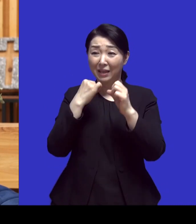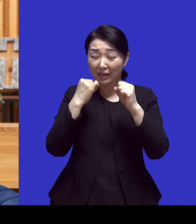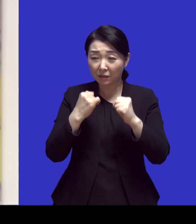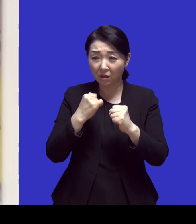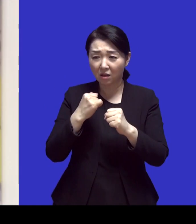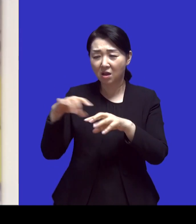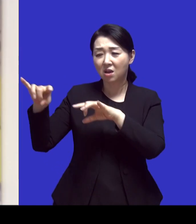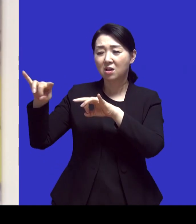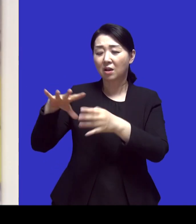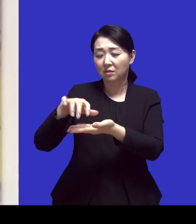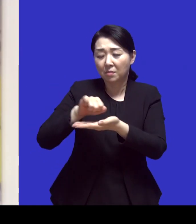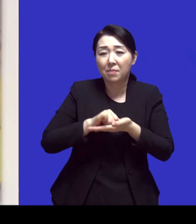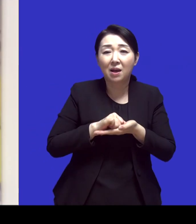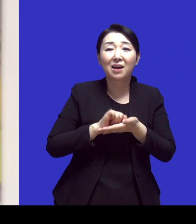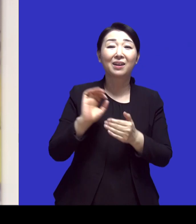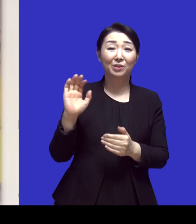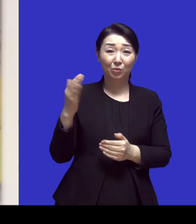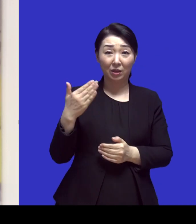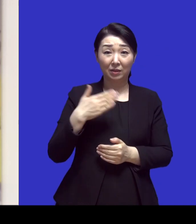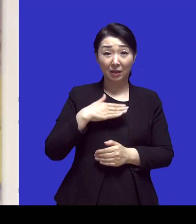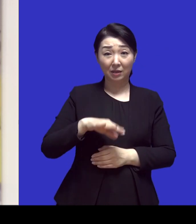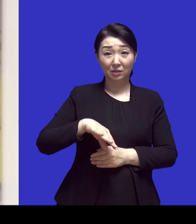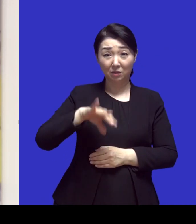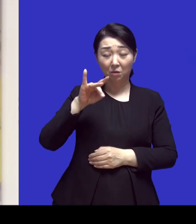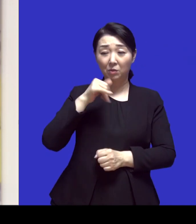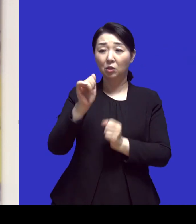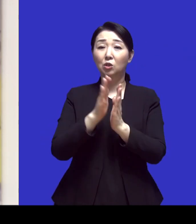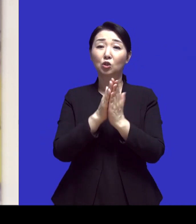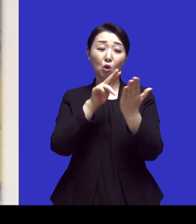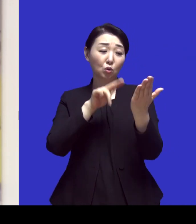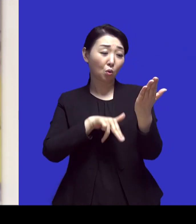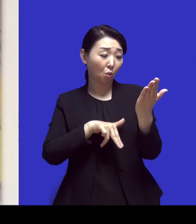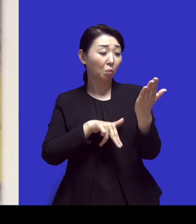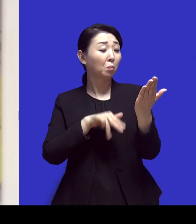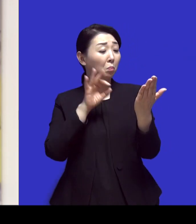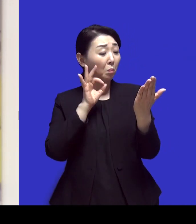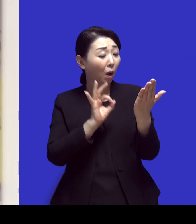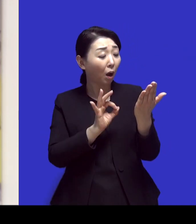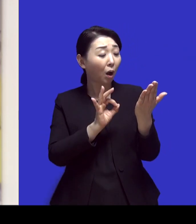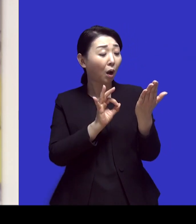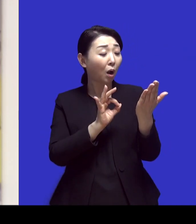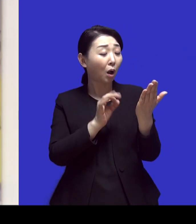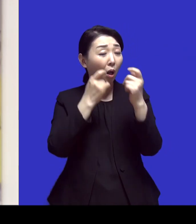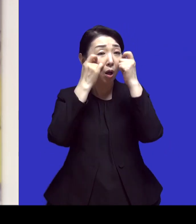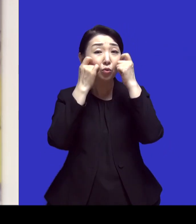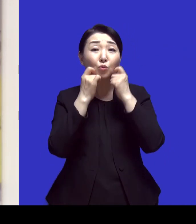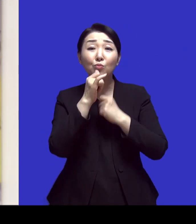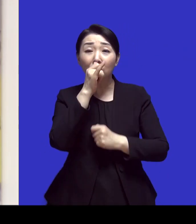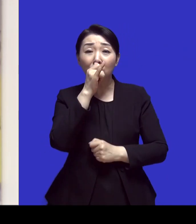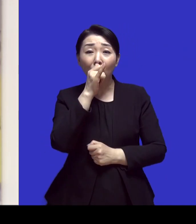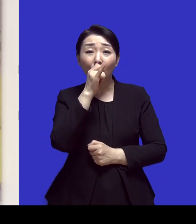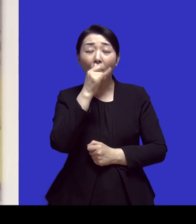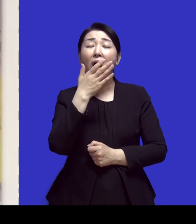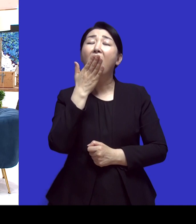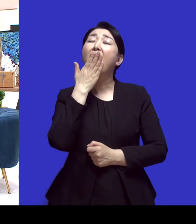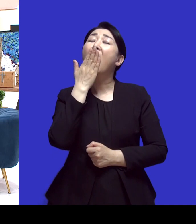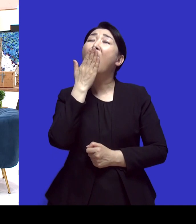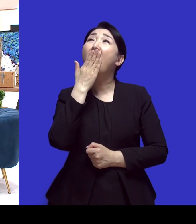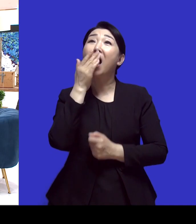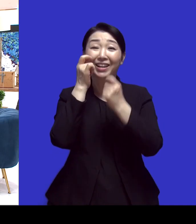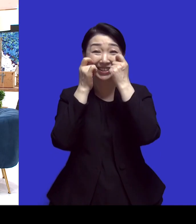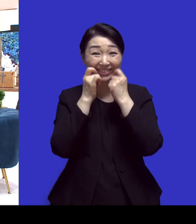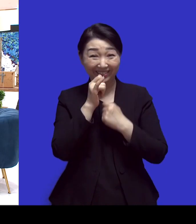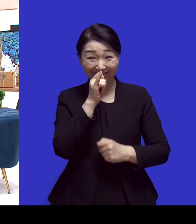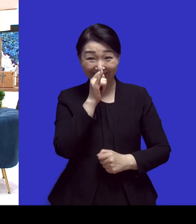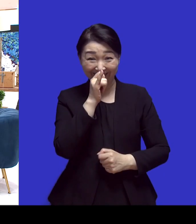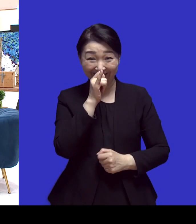예 저는 그때 처음 이제 성경을 그전에도 성경을 보다 눈물을 흘린 적이 있죠 하품해가지고 눈물 나고